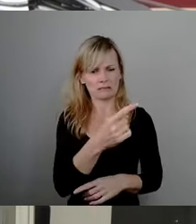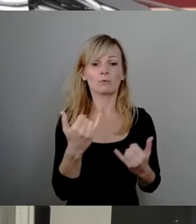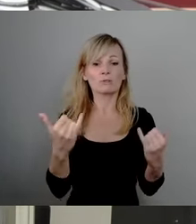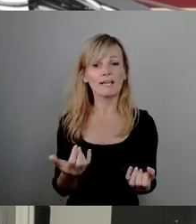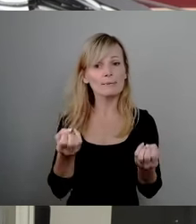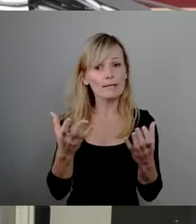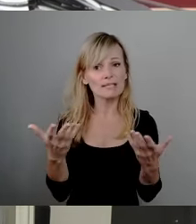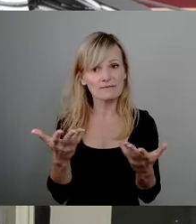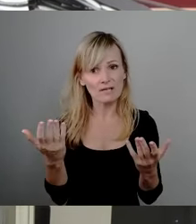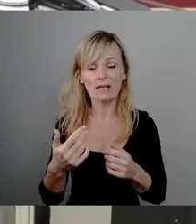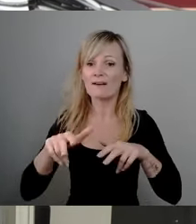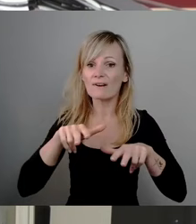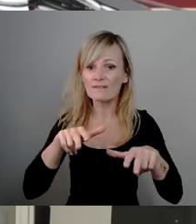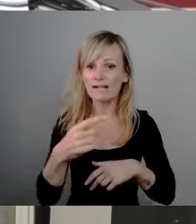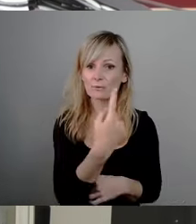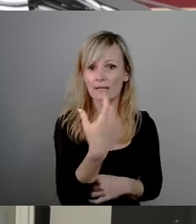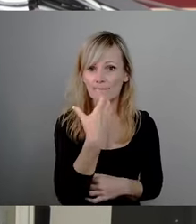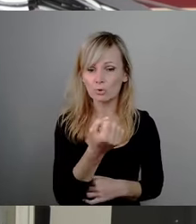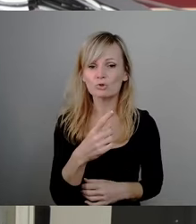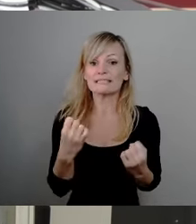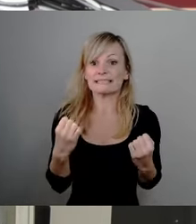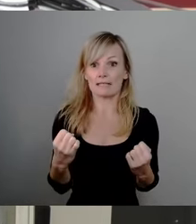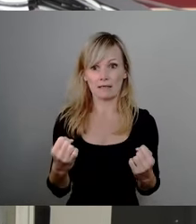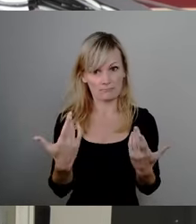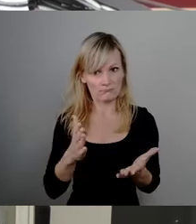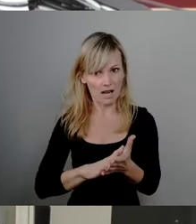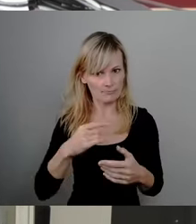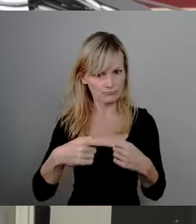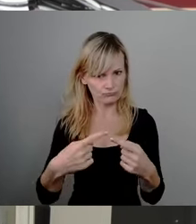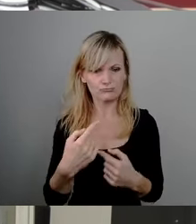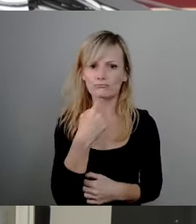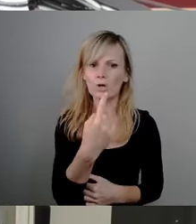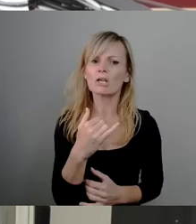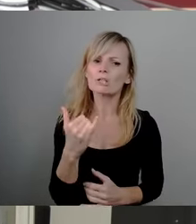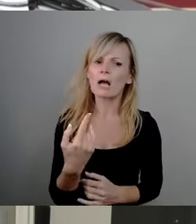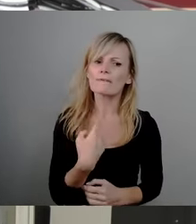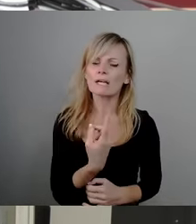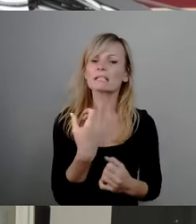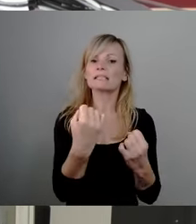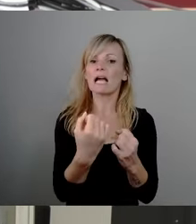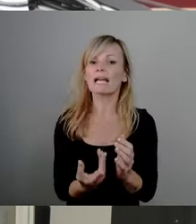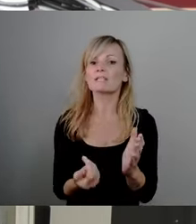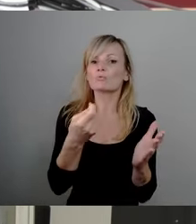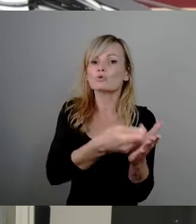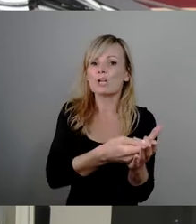möchte die Verwaltung auf Nummer sicher gehen und sagen, naja, machen wir einen Sicherheitszuschlag. Sagt